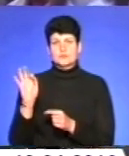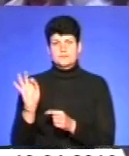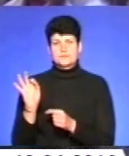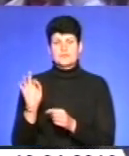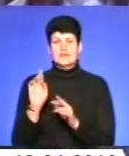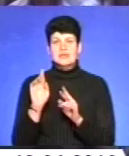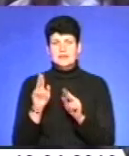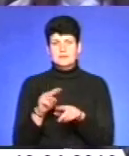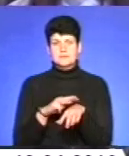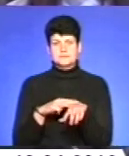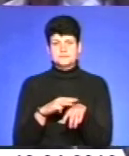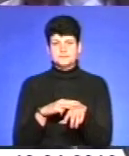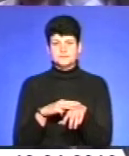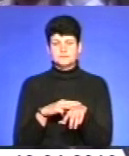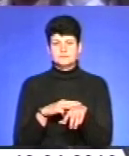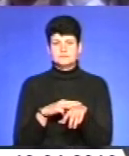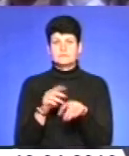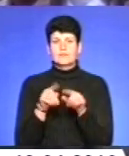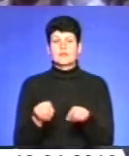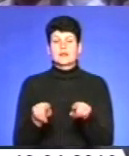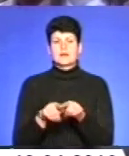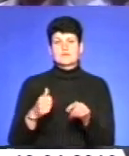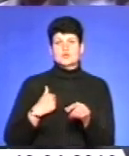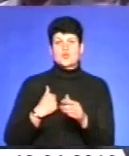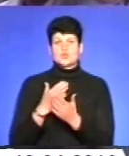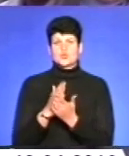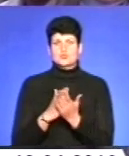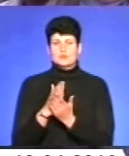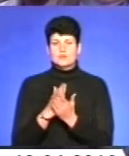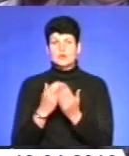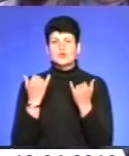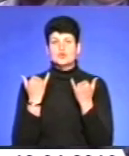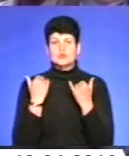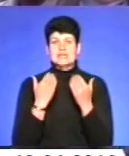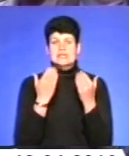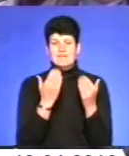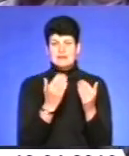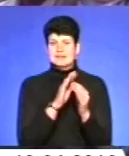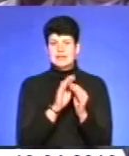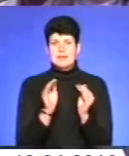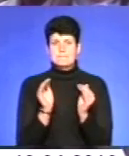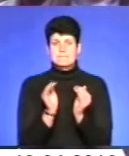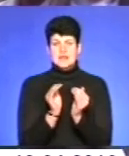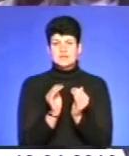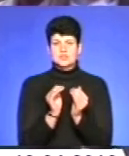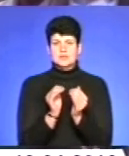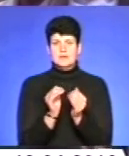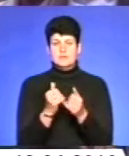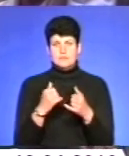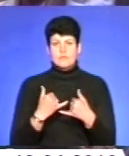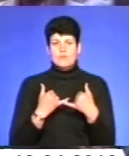правоохоронців, так і військовослужбовців. Сьогодні на вас не менший лягає героїчний подвиг